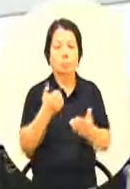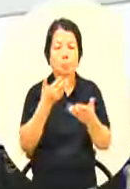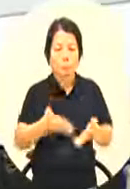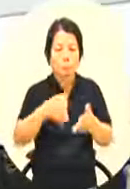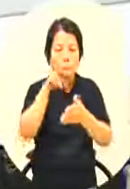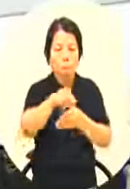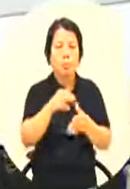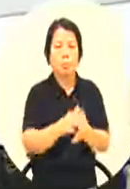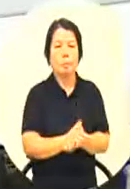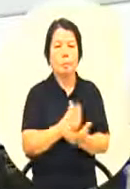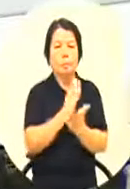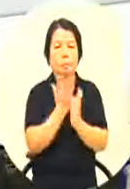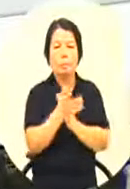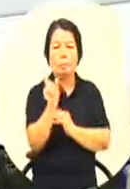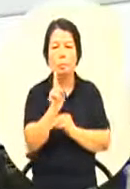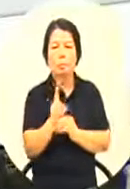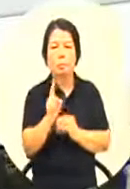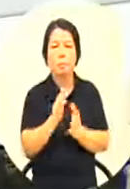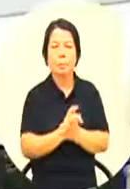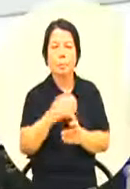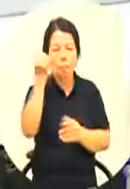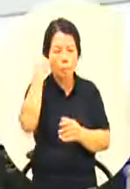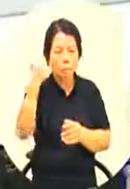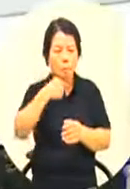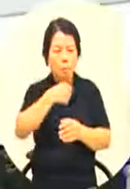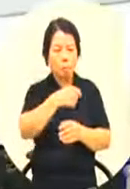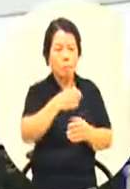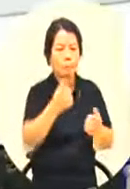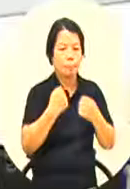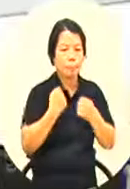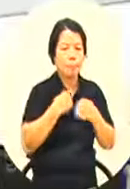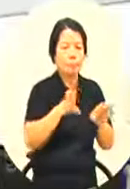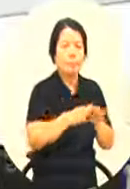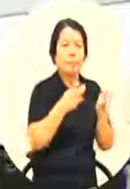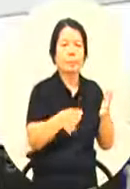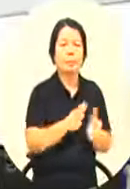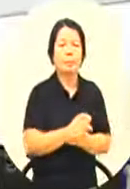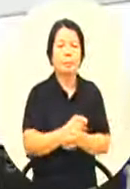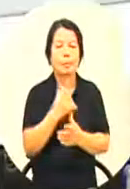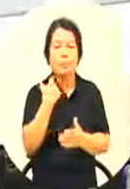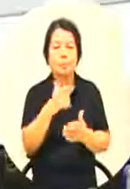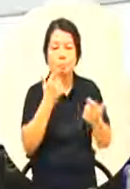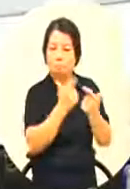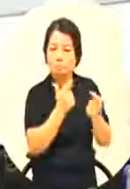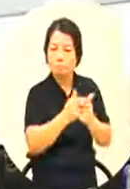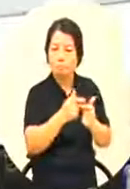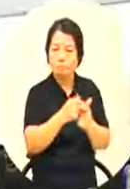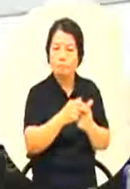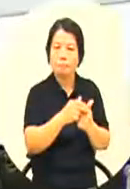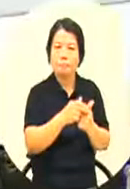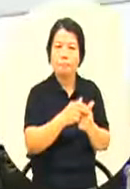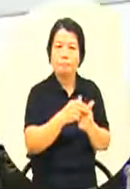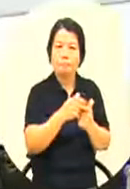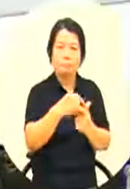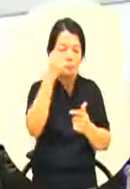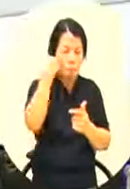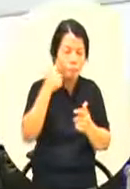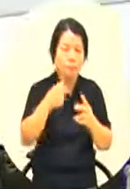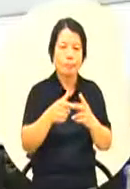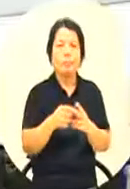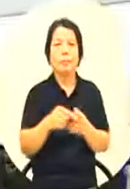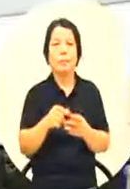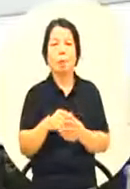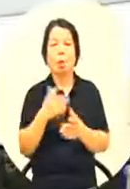哪一些项目适合早一点练哪一些项目不适合太早练